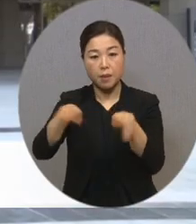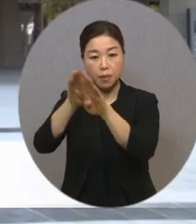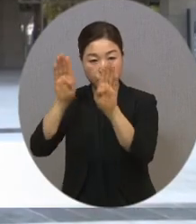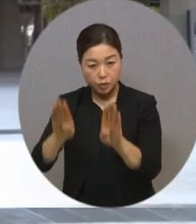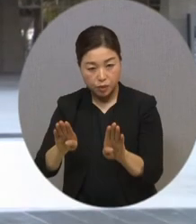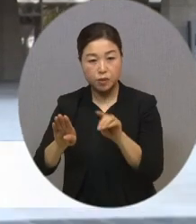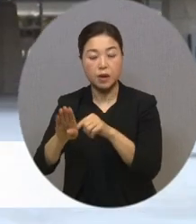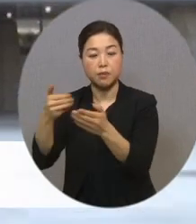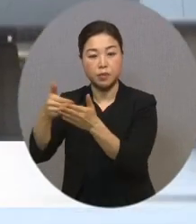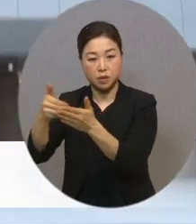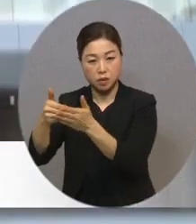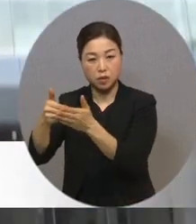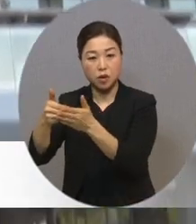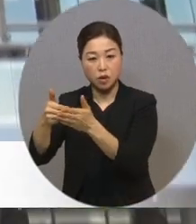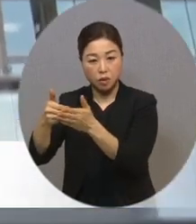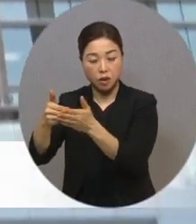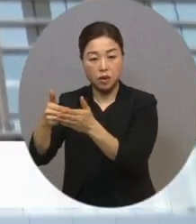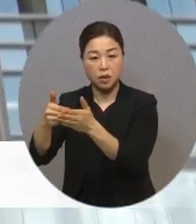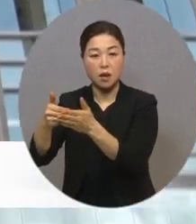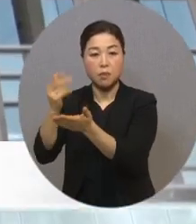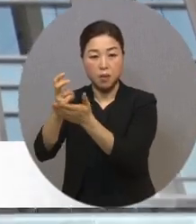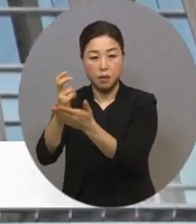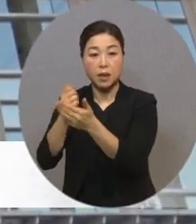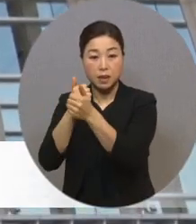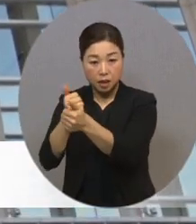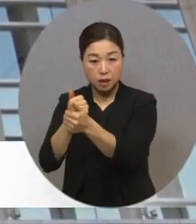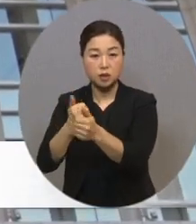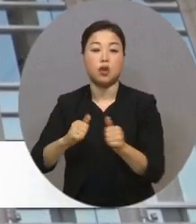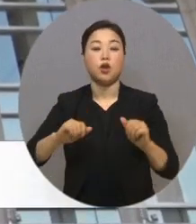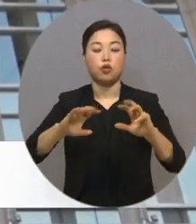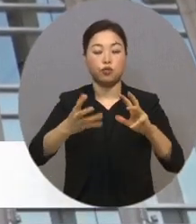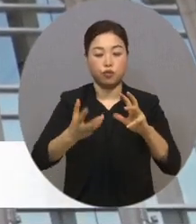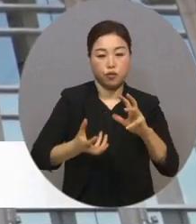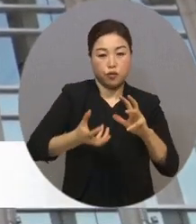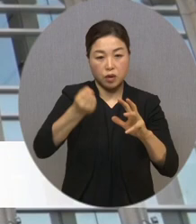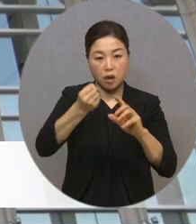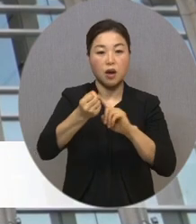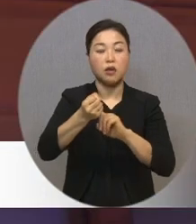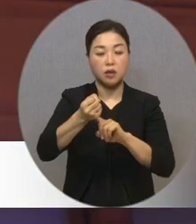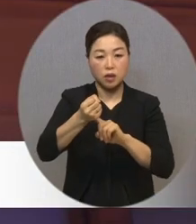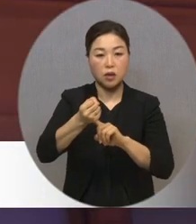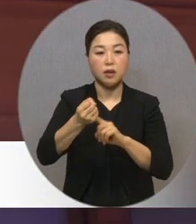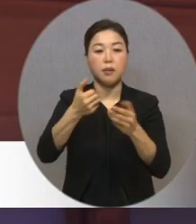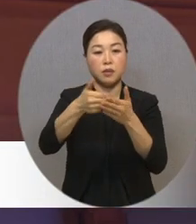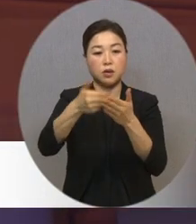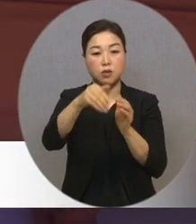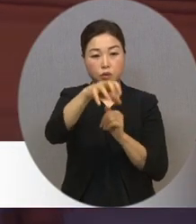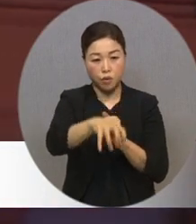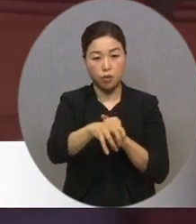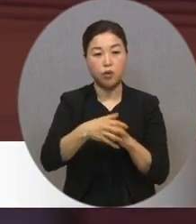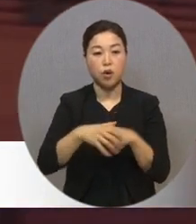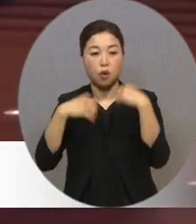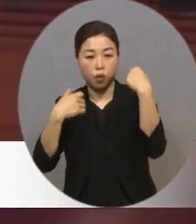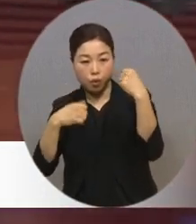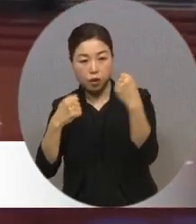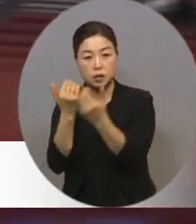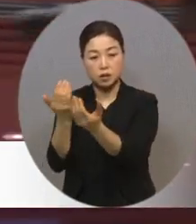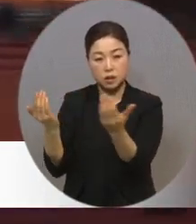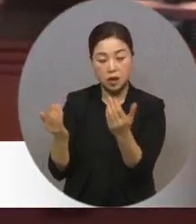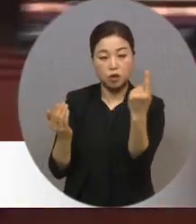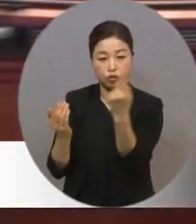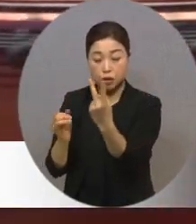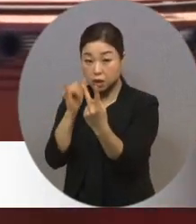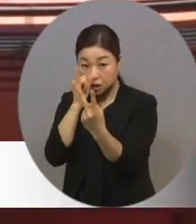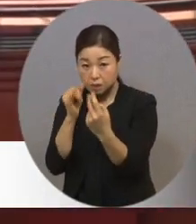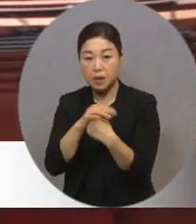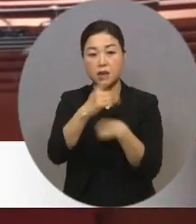미술관법에 따라 등록한 국공립미술관이며 공연장 또는 전시장을 2개 이상 갖춘 문화시설은 연간